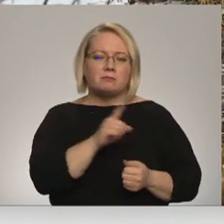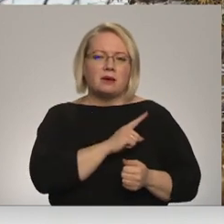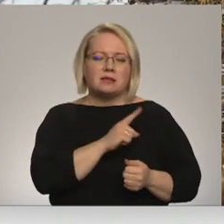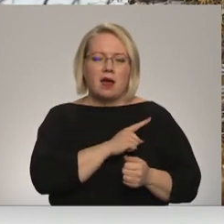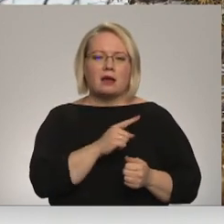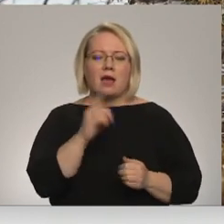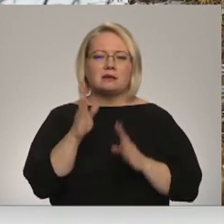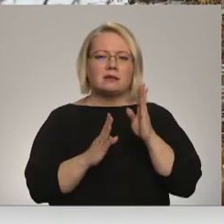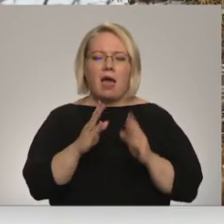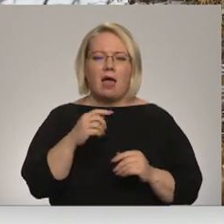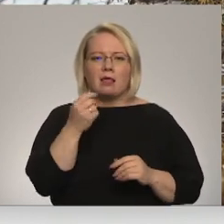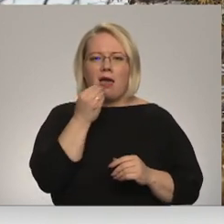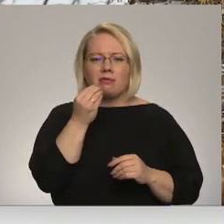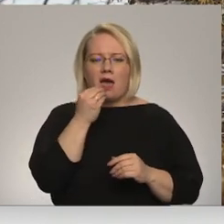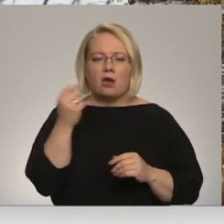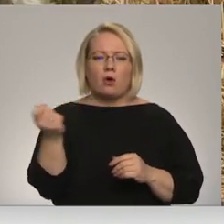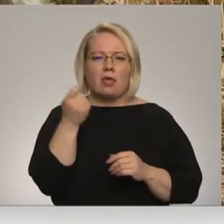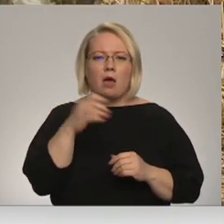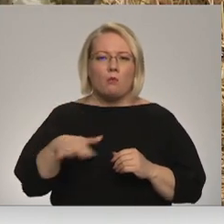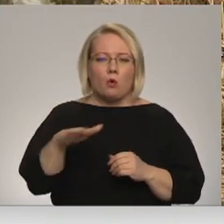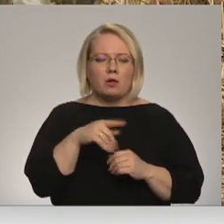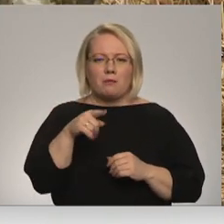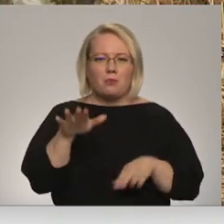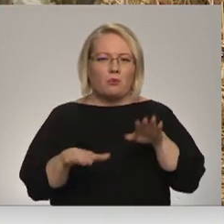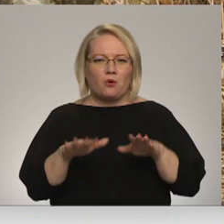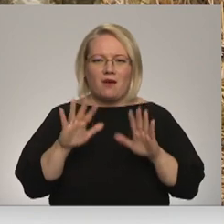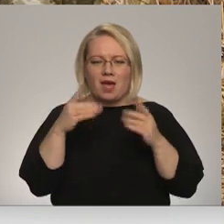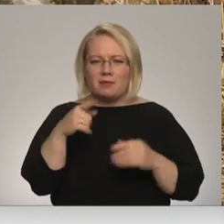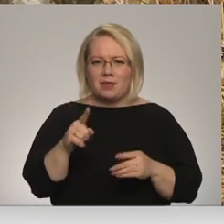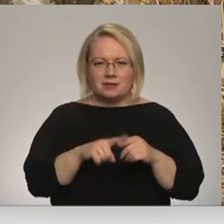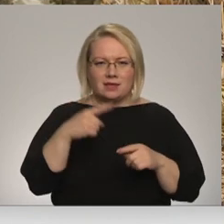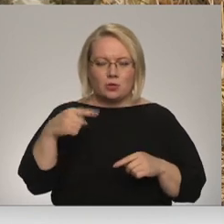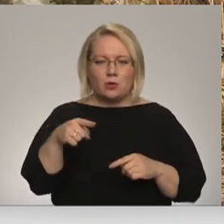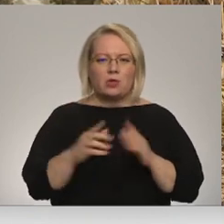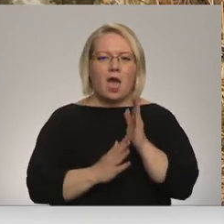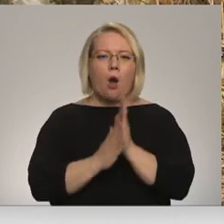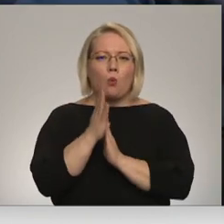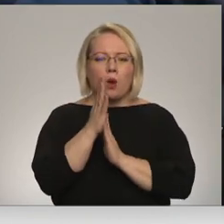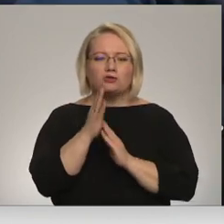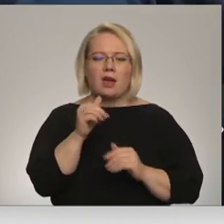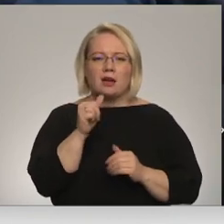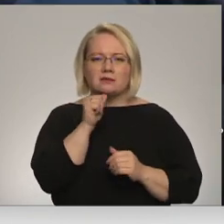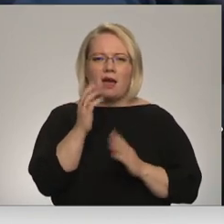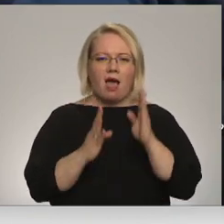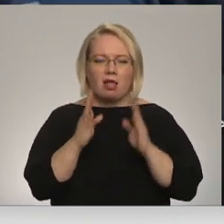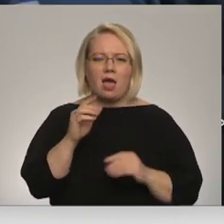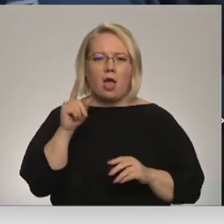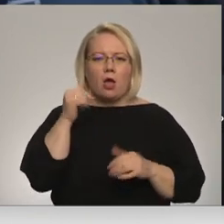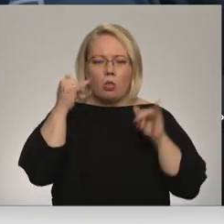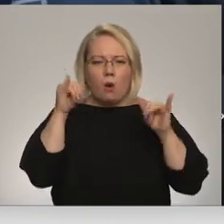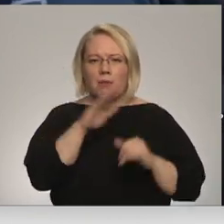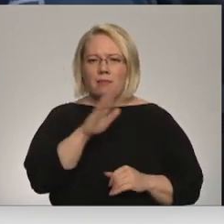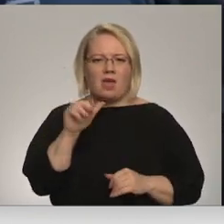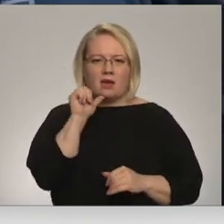zālēdāja ganām pulki, taču kaļķēnā purva gadījumā tas nederot, jo šeit augošā zāle lopiem negaršo. Tātad dabas aizsardzības